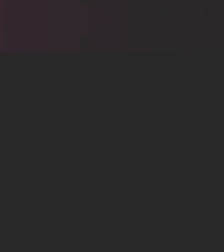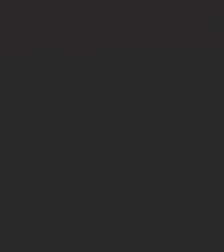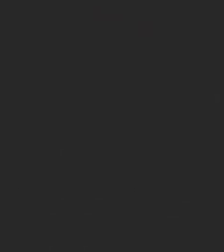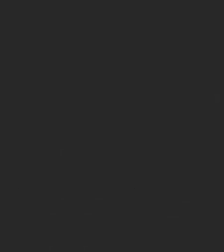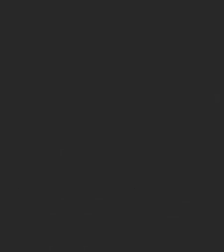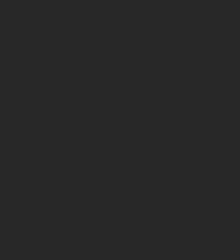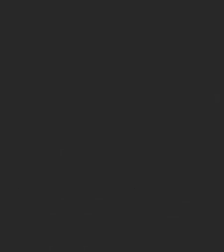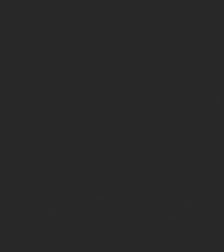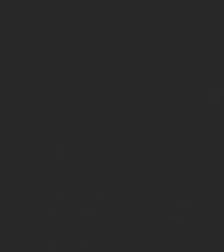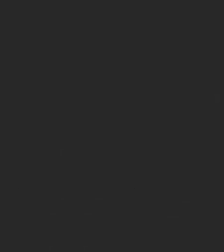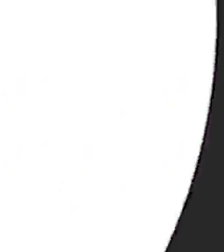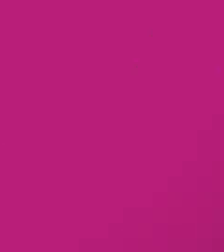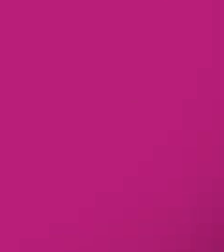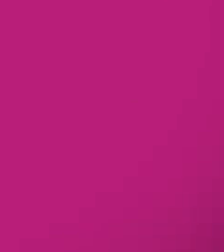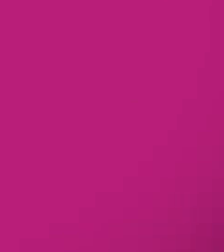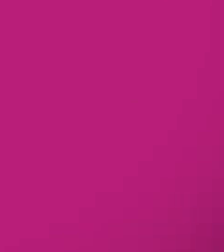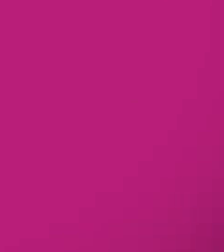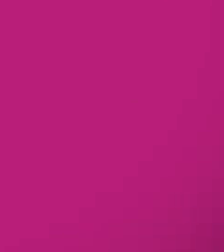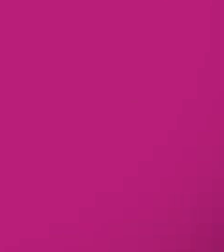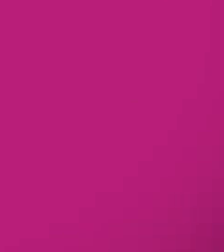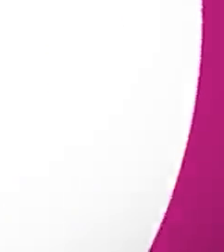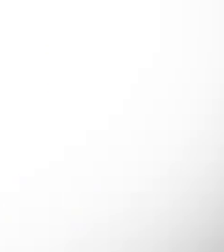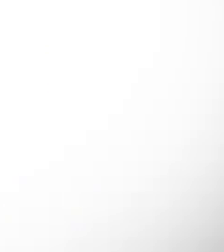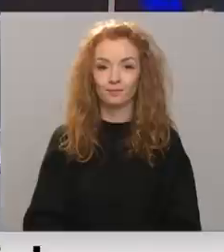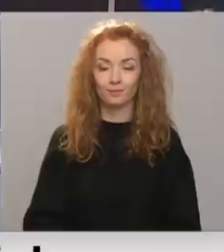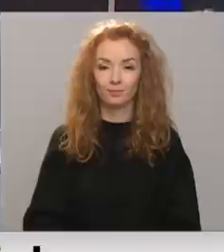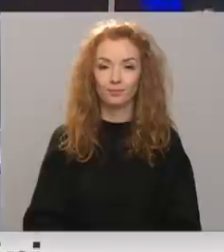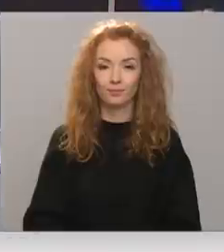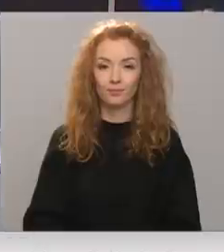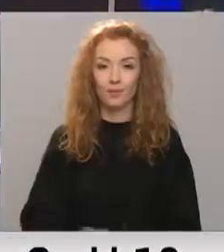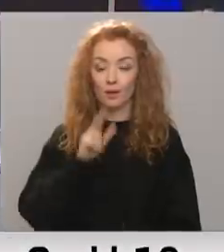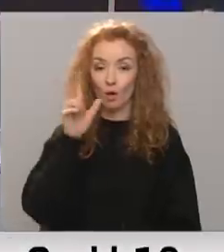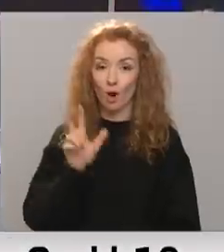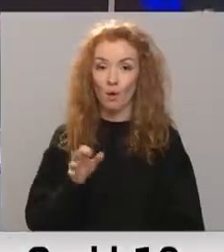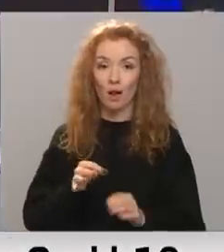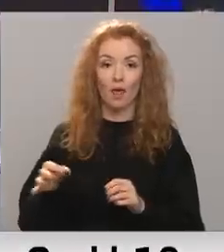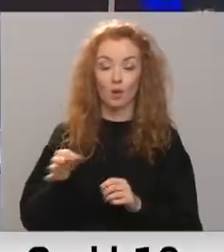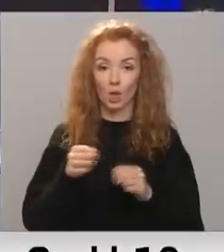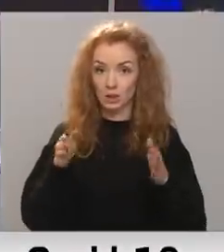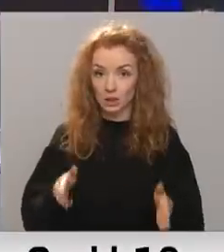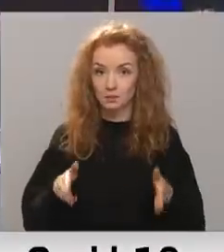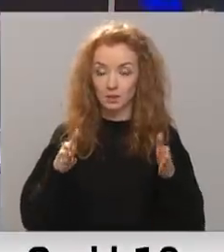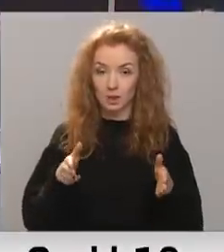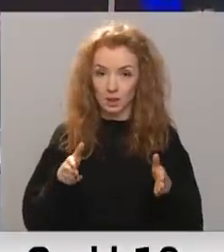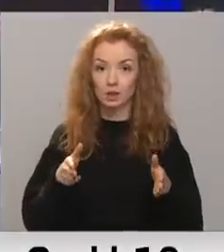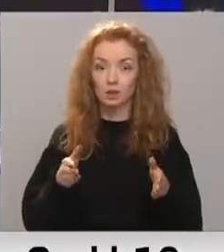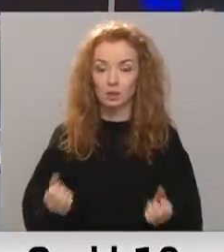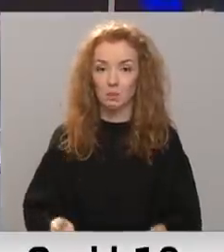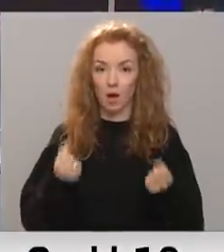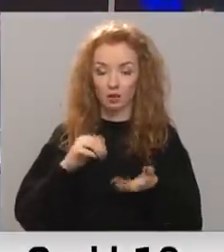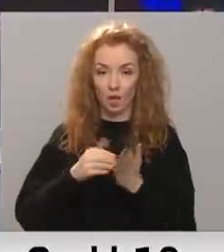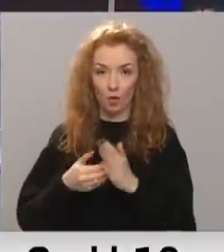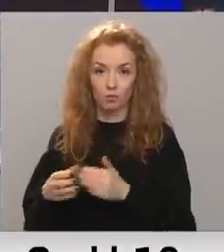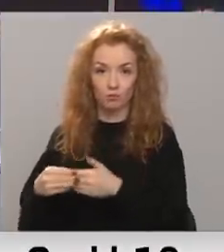Re! Viss ēters ir te! Bet Daugavpils reģionālajā slimnīcā, ievedot smagā stāvoklī,